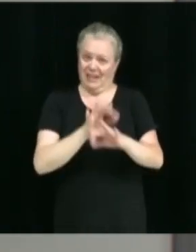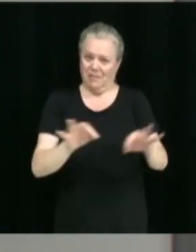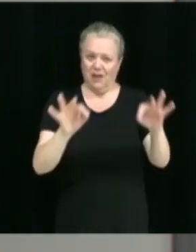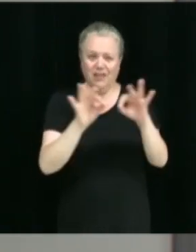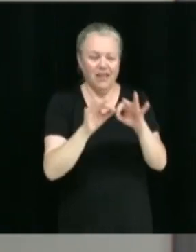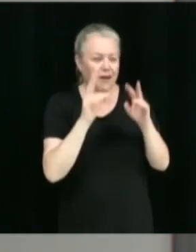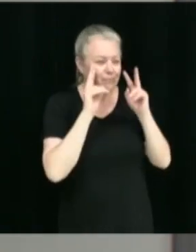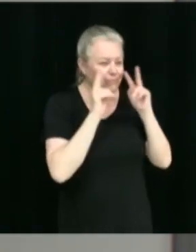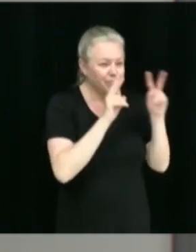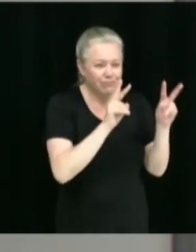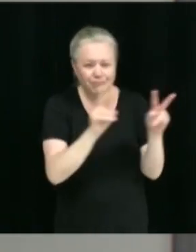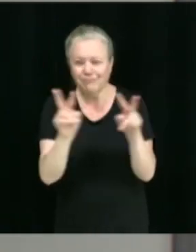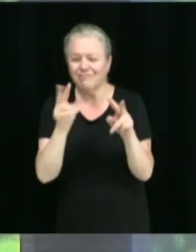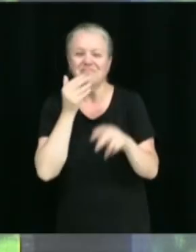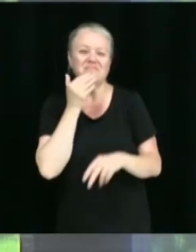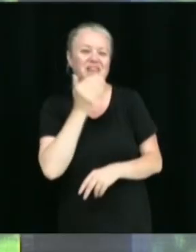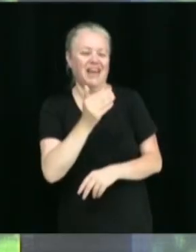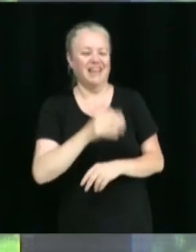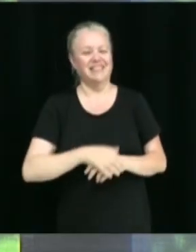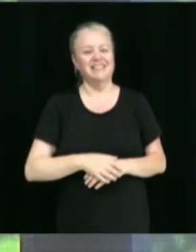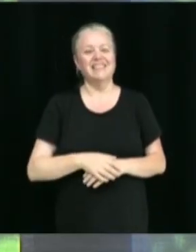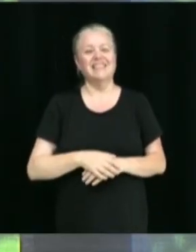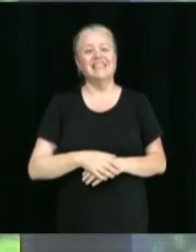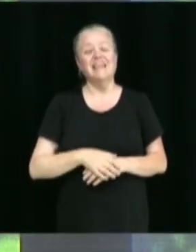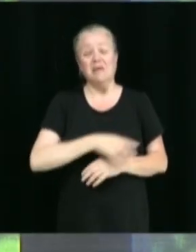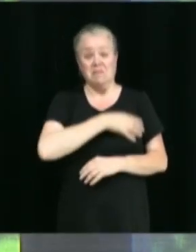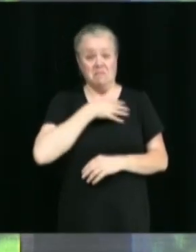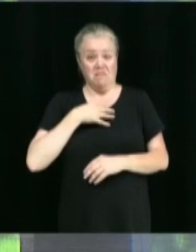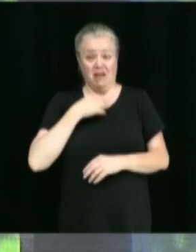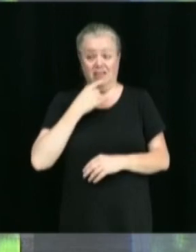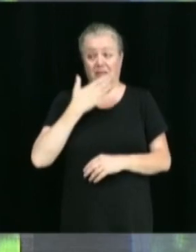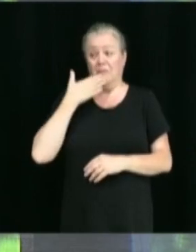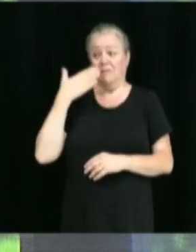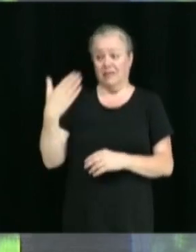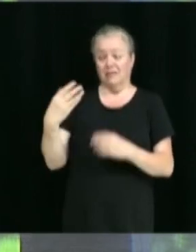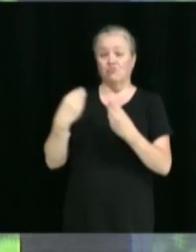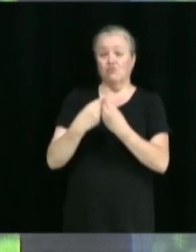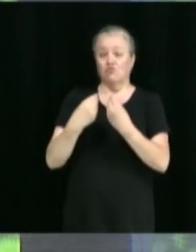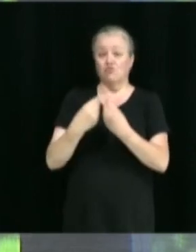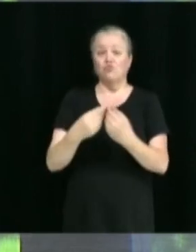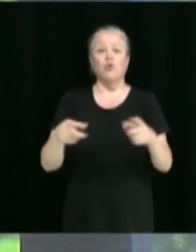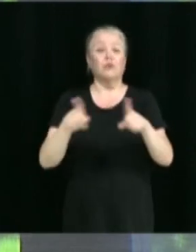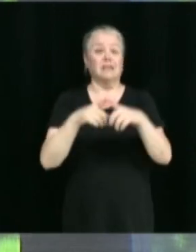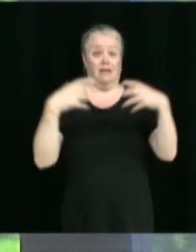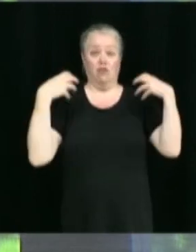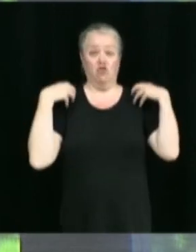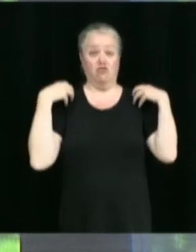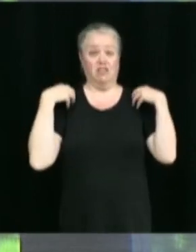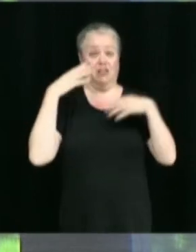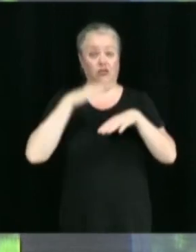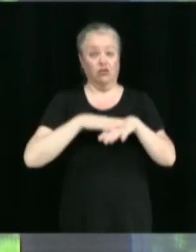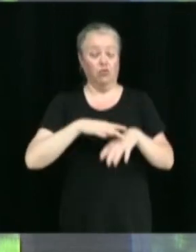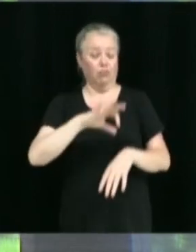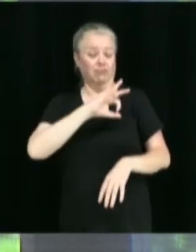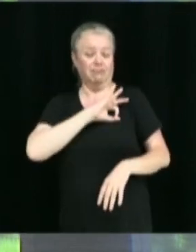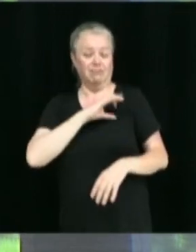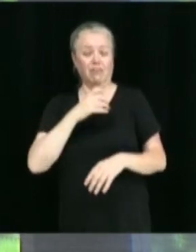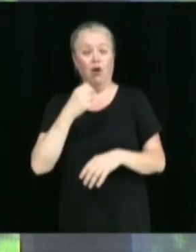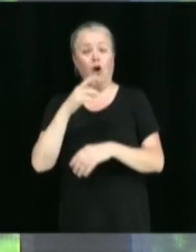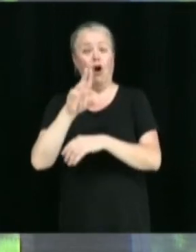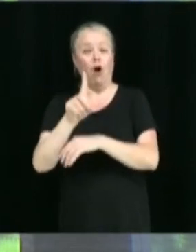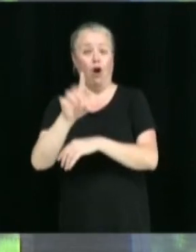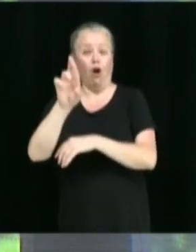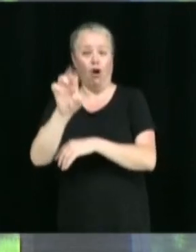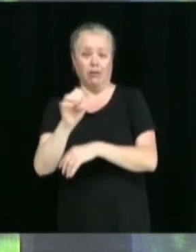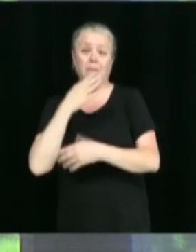et on écoute. Merci beaucoup. Puis, merci à tout le conseil de l'Ordre aussi, qui est derrière l'organisation de ce bel événement. Tout à